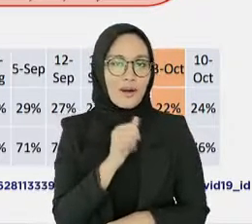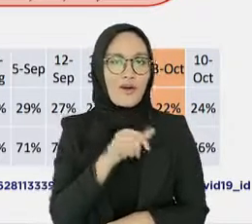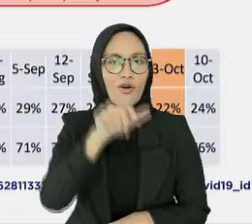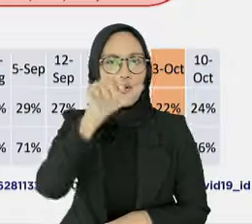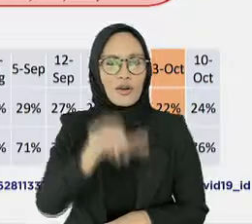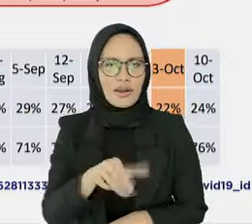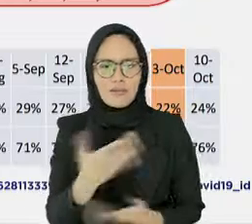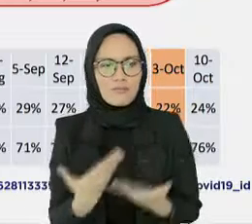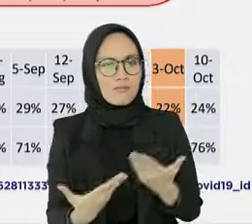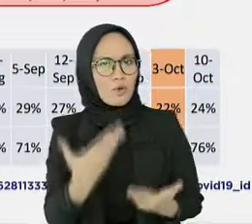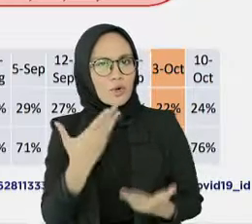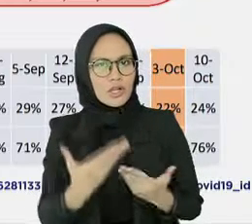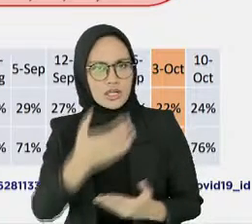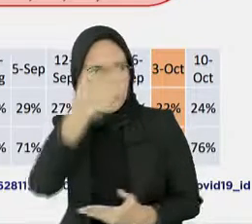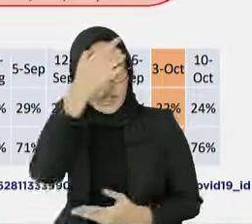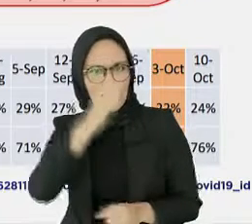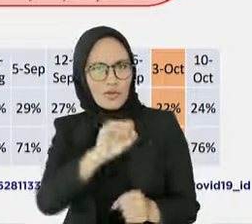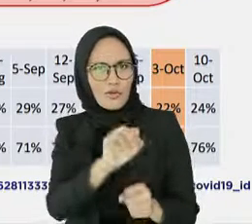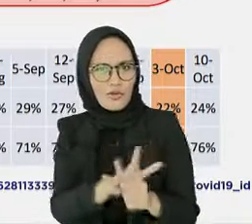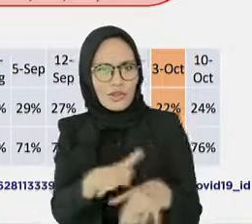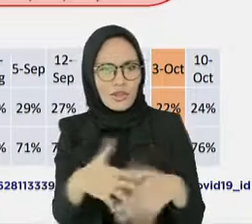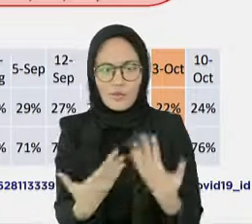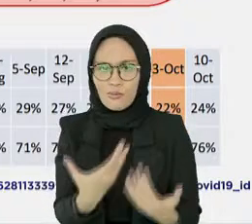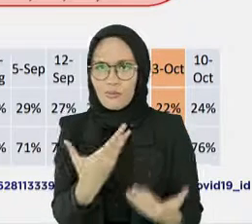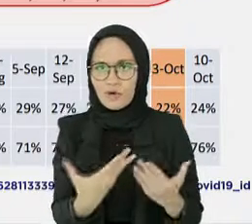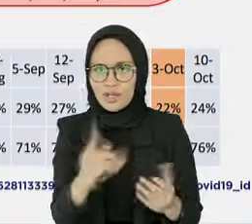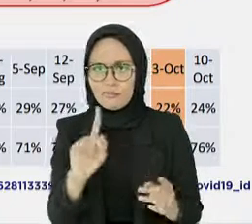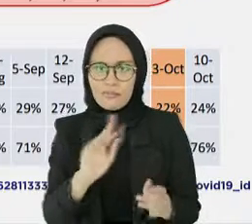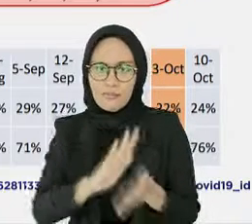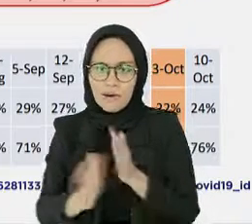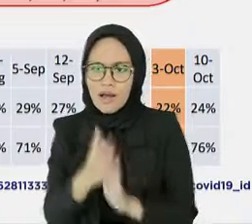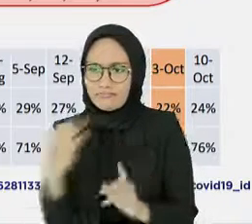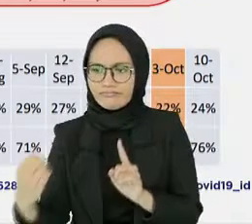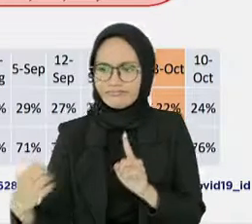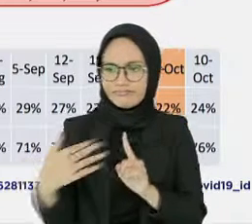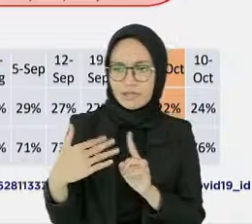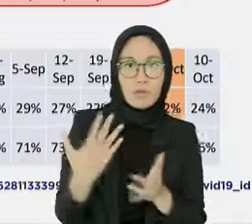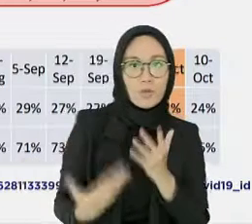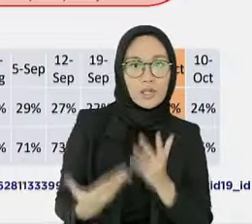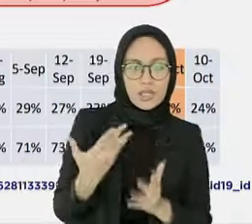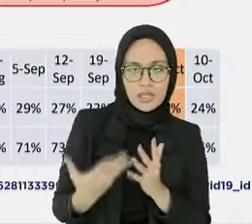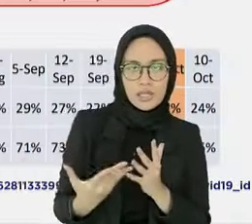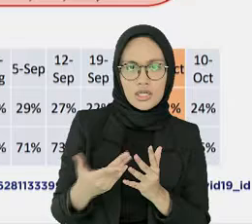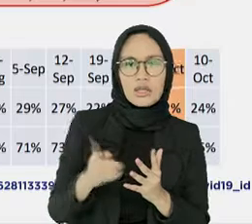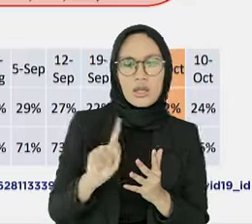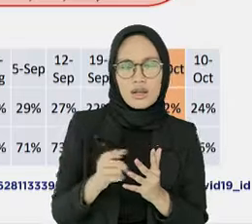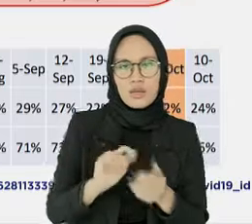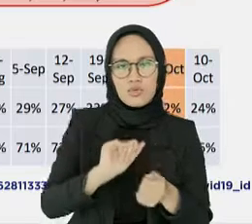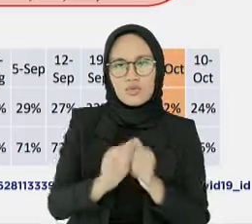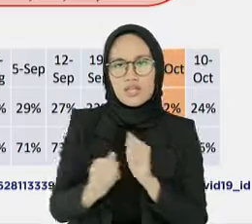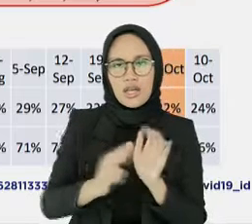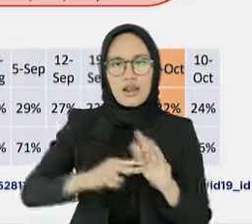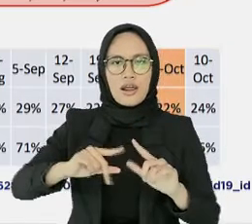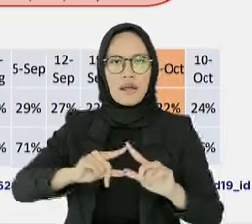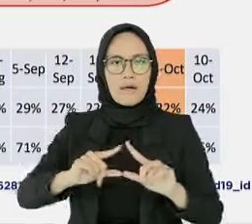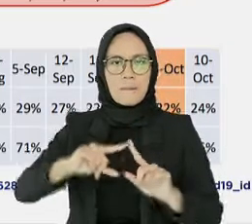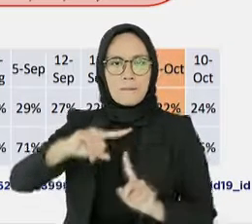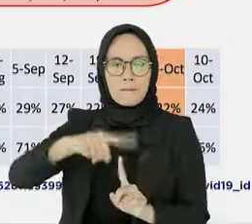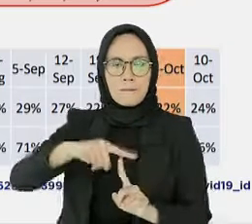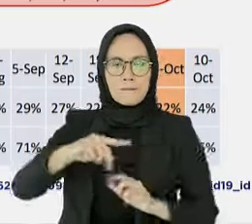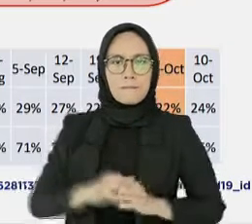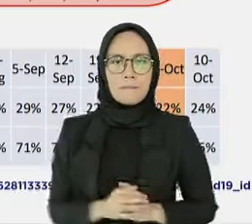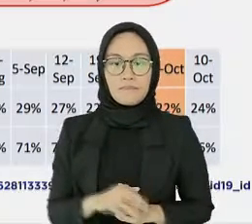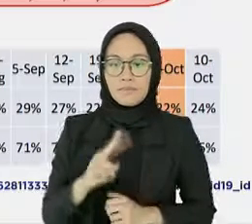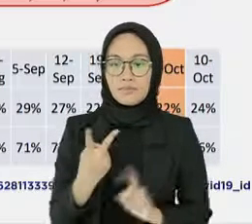suspek atau orang yang diduga terinfeksi, kontak erat, maupun syarat tertentu pelaku perjalanan. Dan